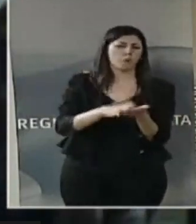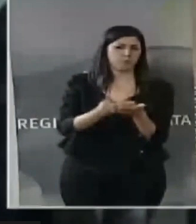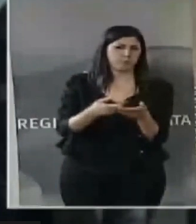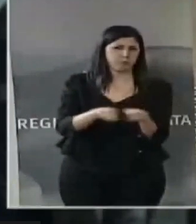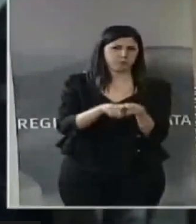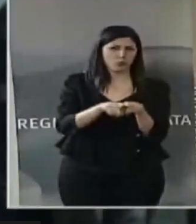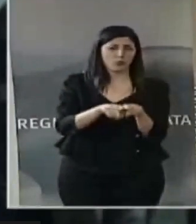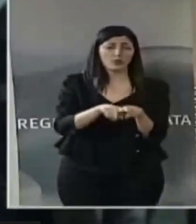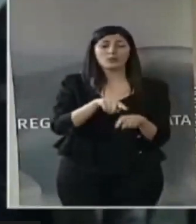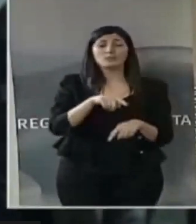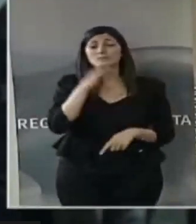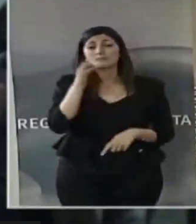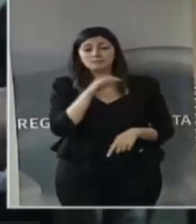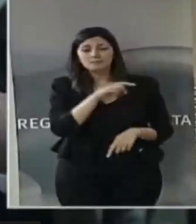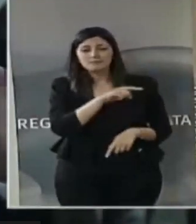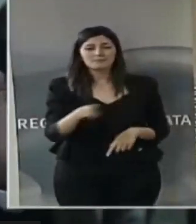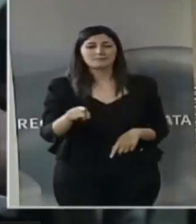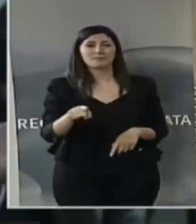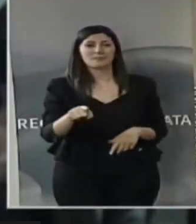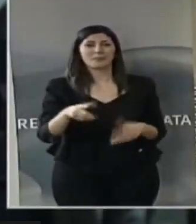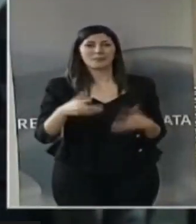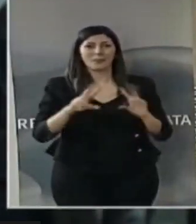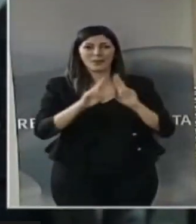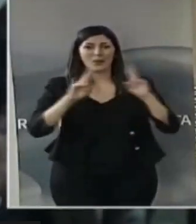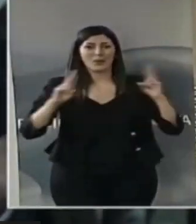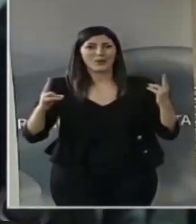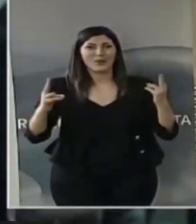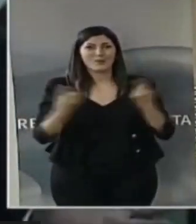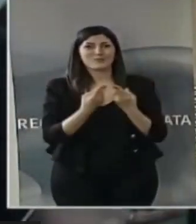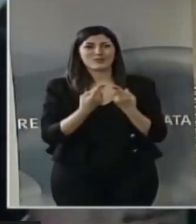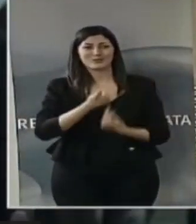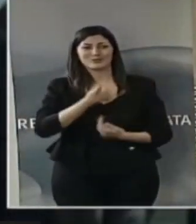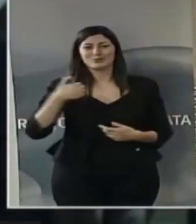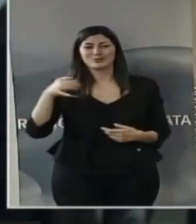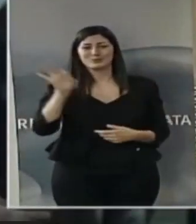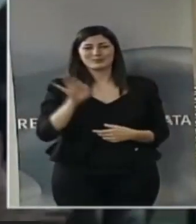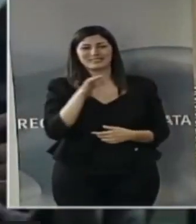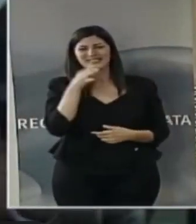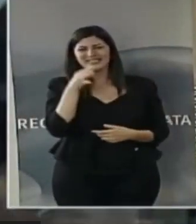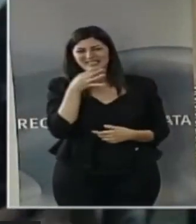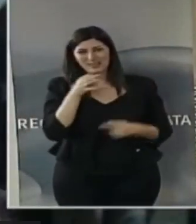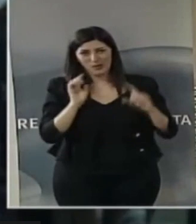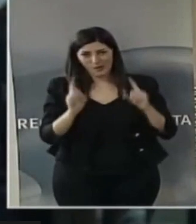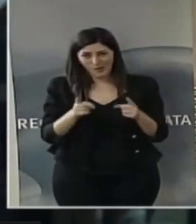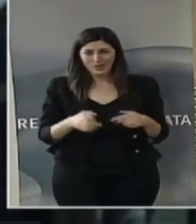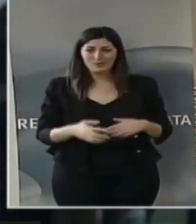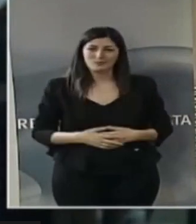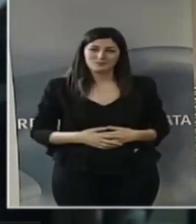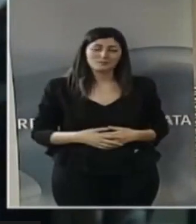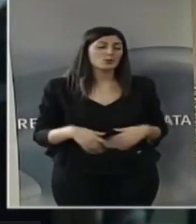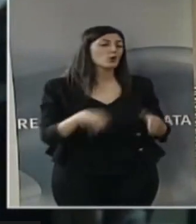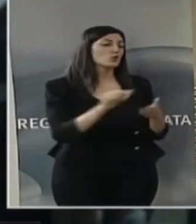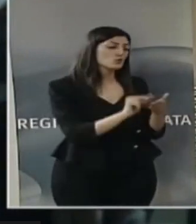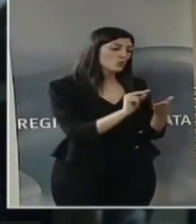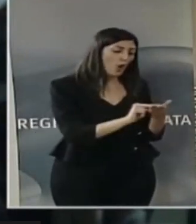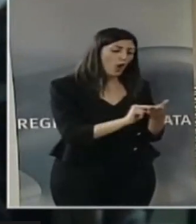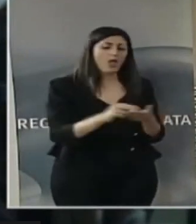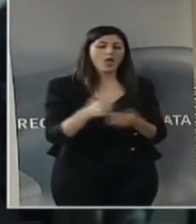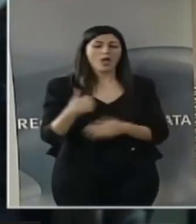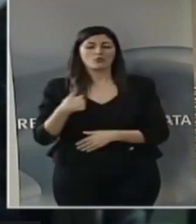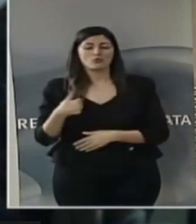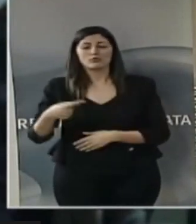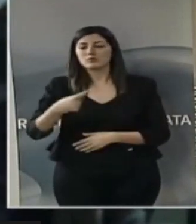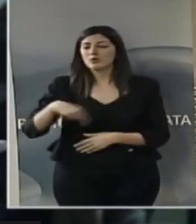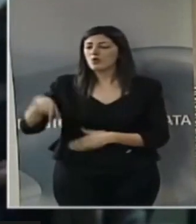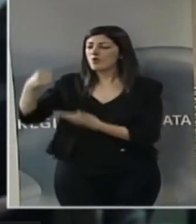conto che cosa significerebbe. Significerebbe che alle scuole, così come all'agenzia, noi avremmo finanza europea da